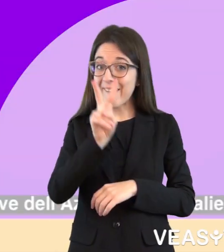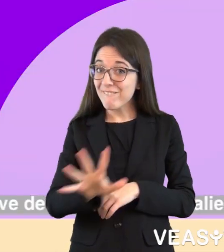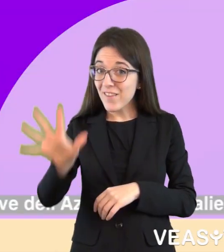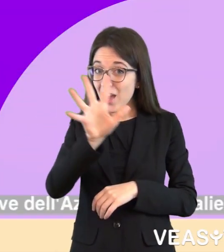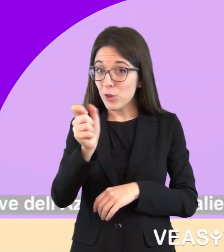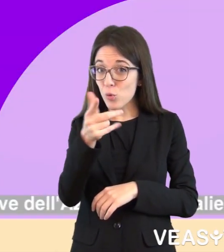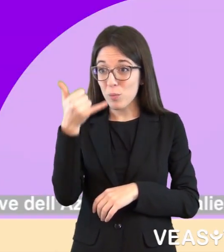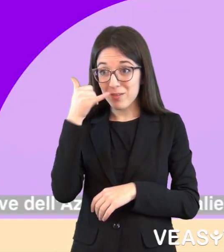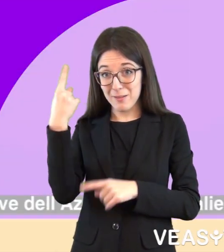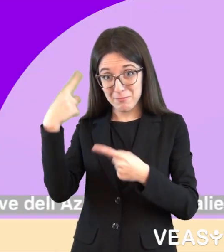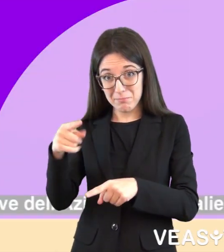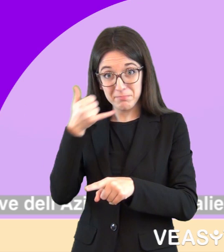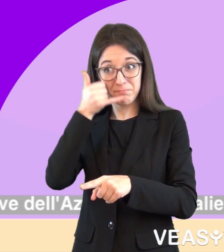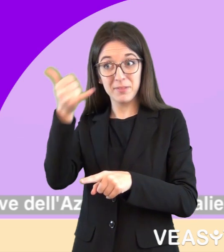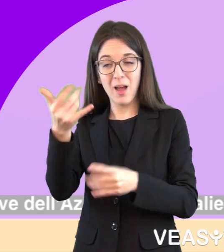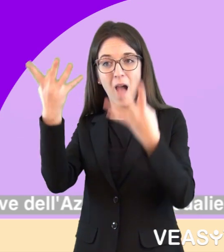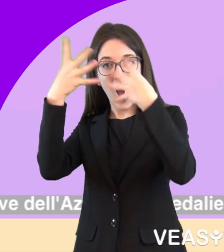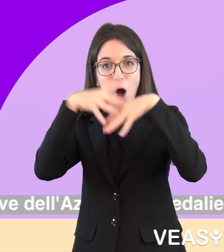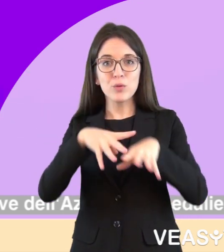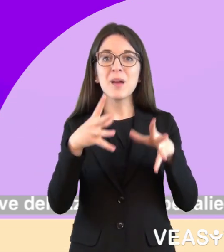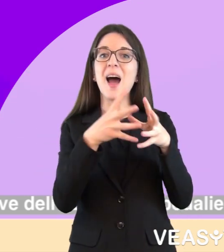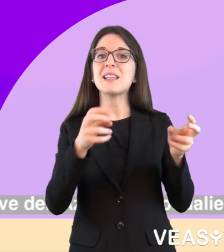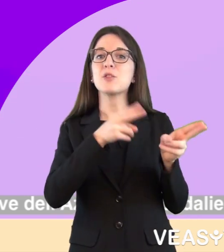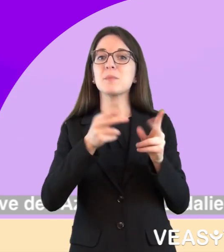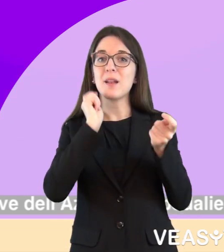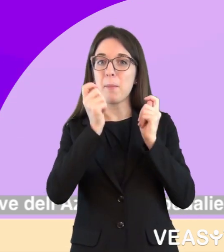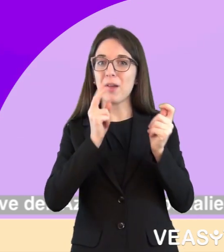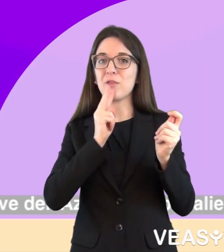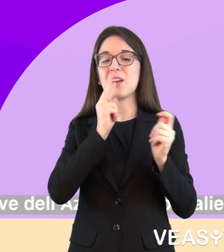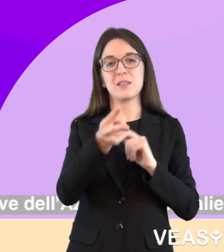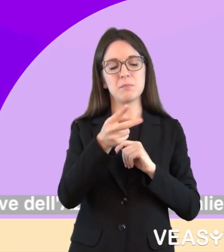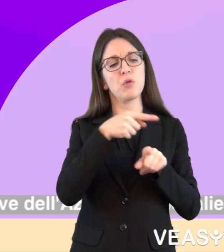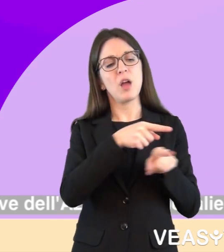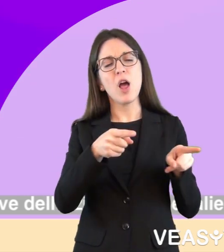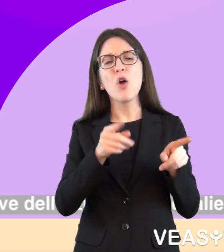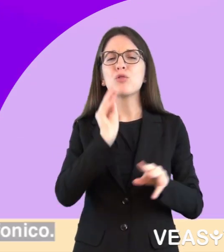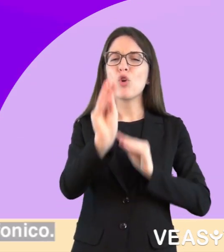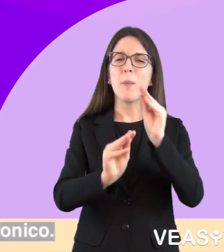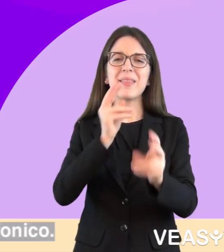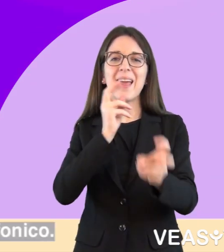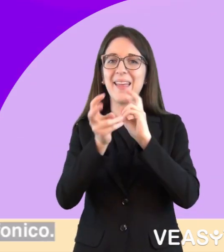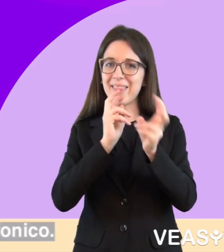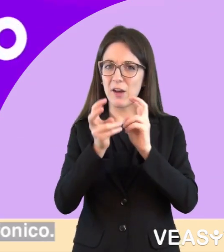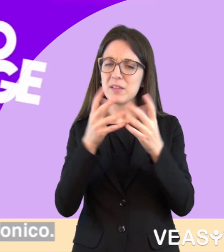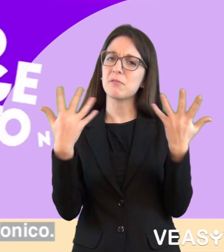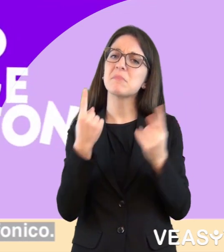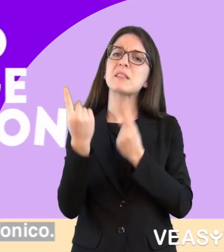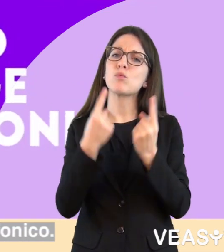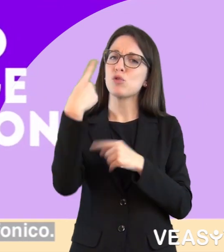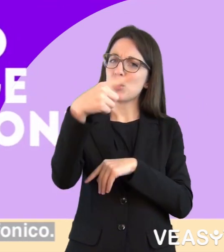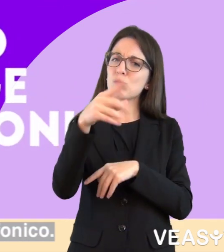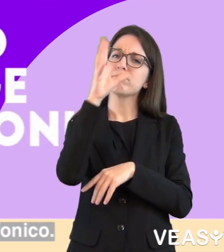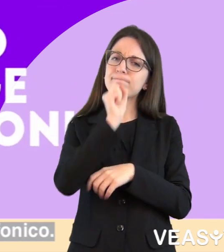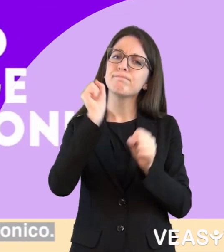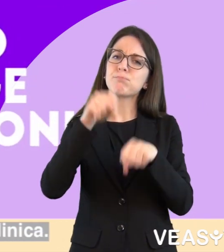Per il Veneto il numero è collegato al reparto di malattie infettive dell'azienda ospedaliera di Padova, dove viene effettuato un